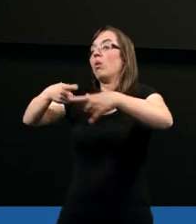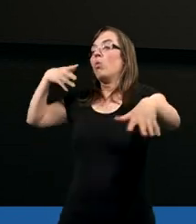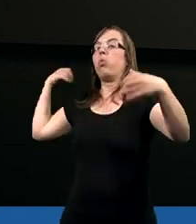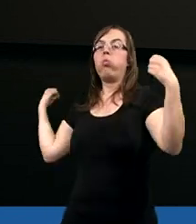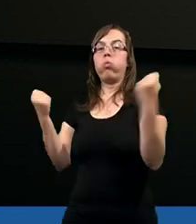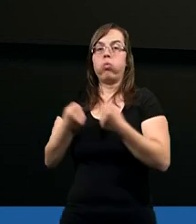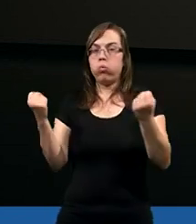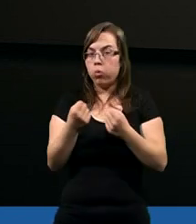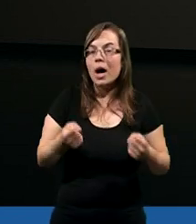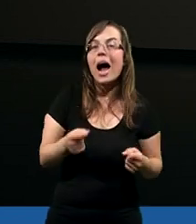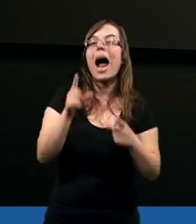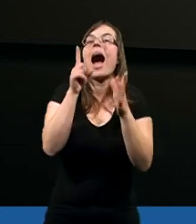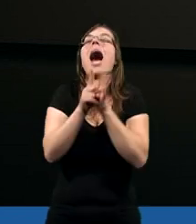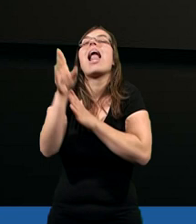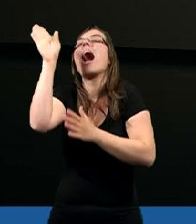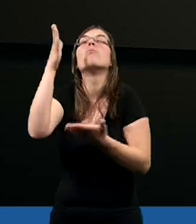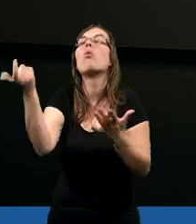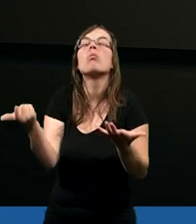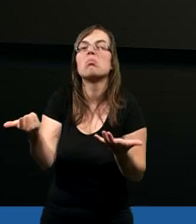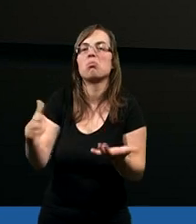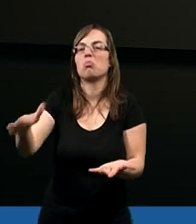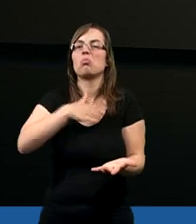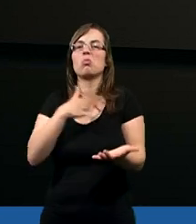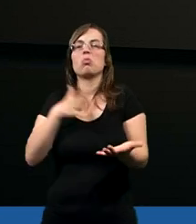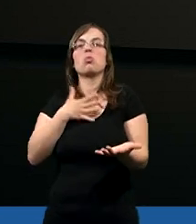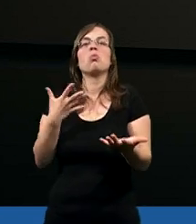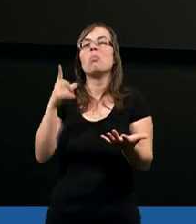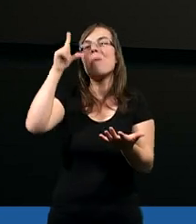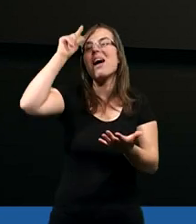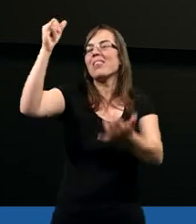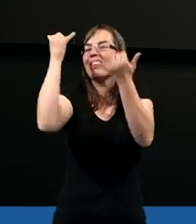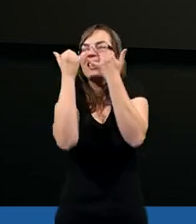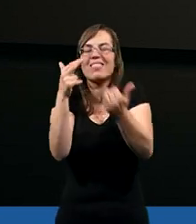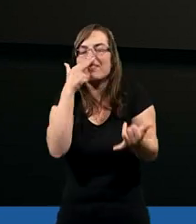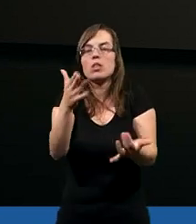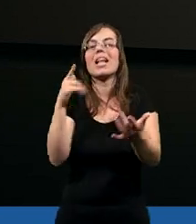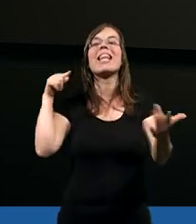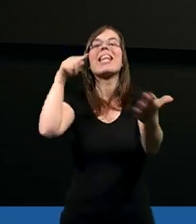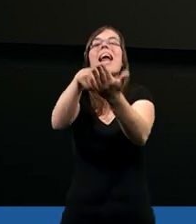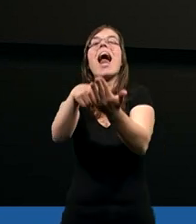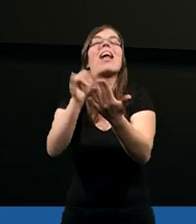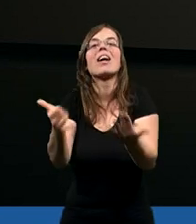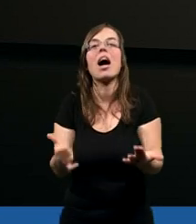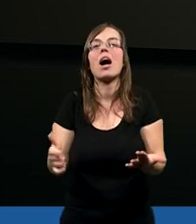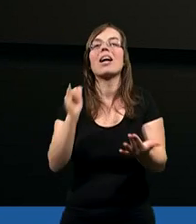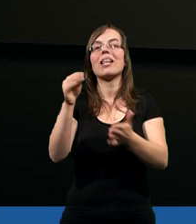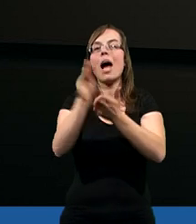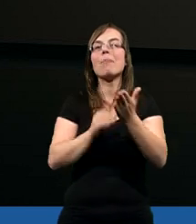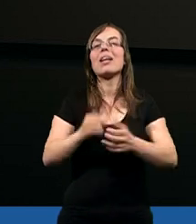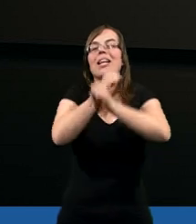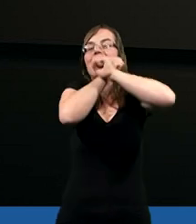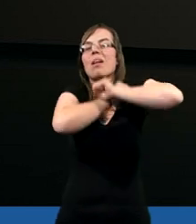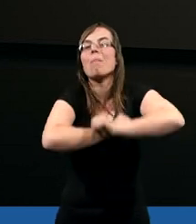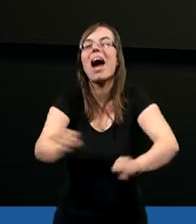odległość. Natomiast Bóg podchodzi z zupełnie innej perspektywy. Jego celem jest, jak Piotr